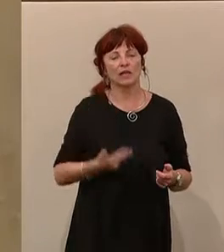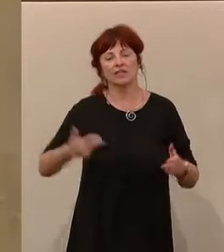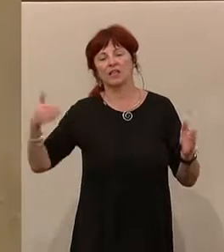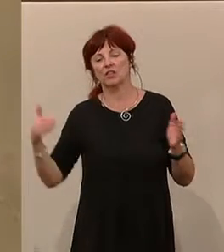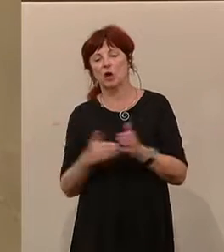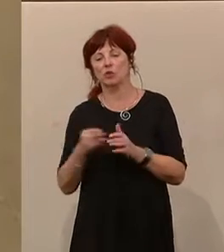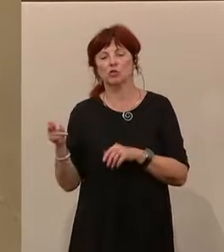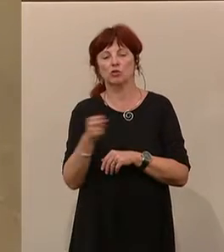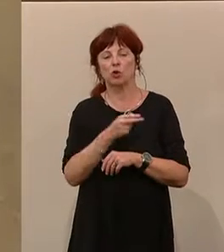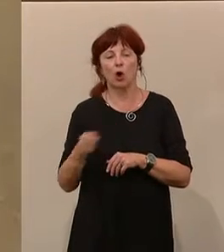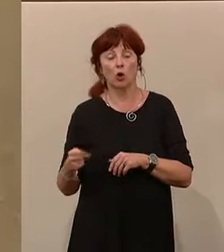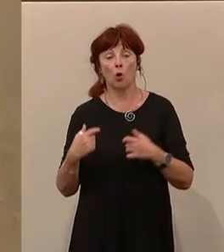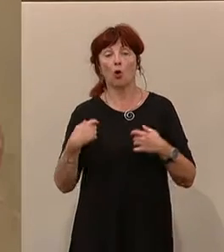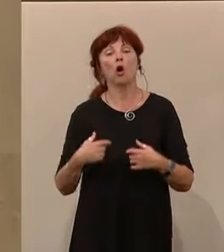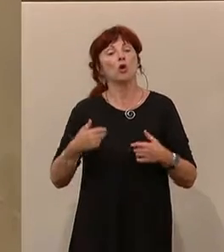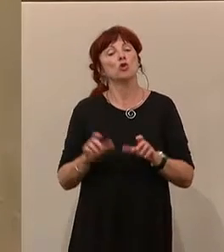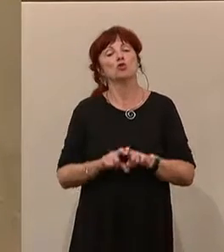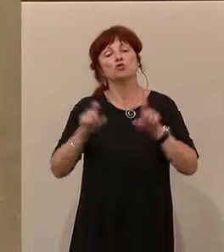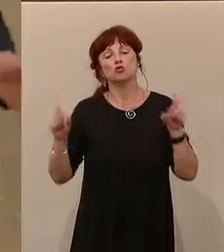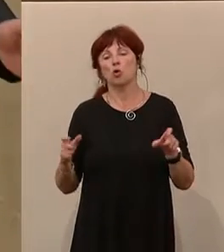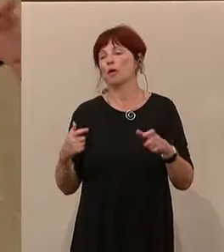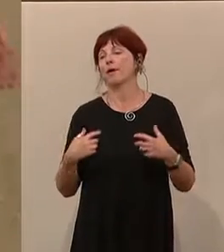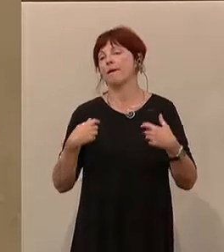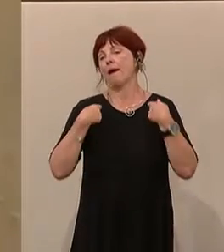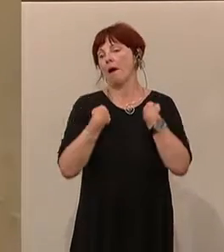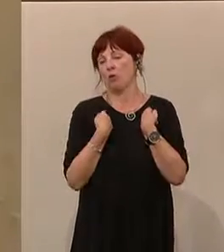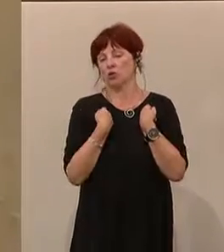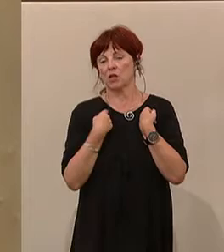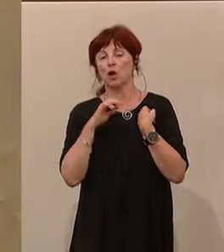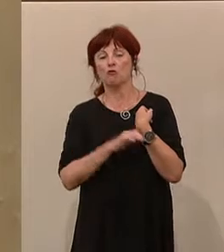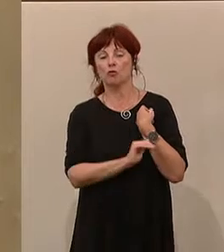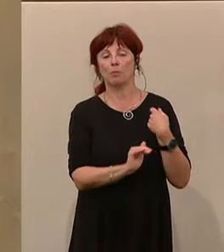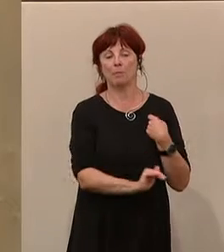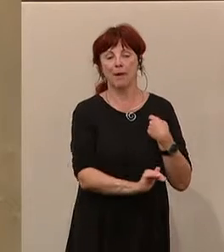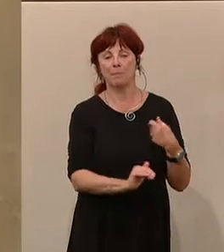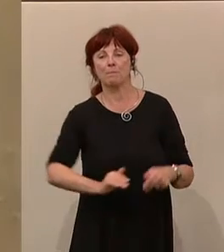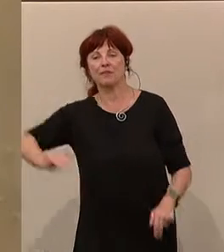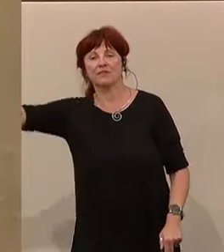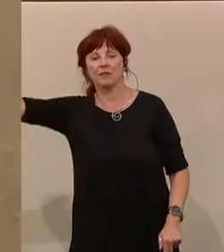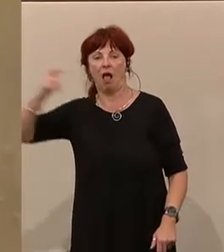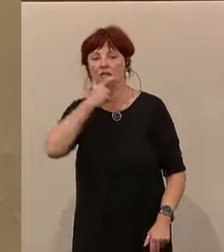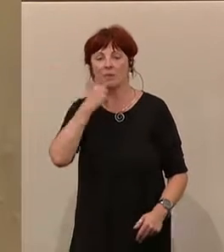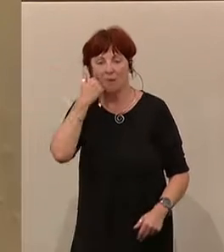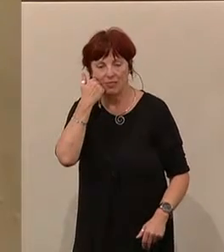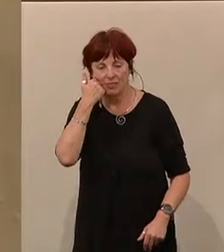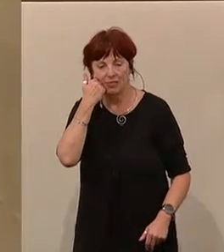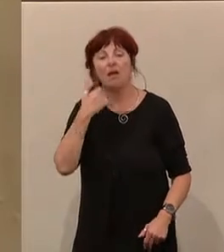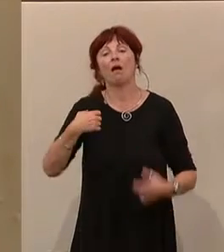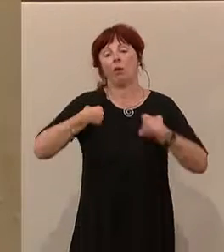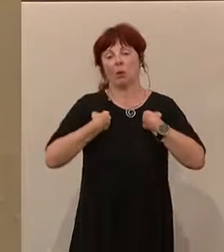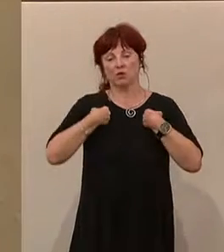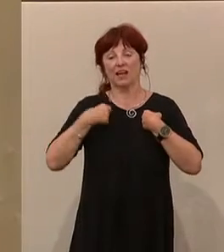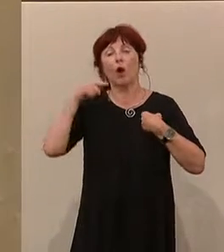vom Kleinkind bis zum Kreis sind einfach zu viel. Und ich bin froh, dass diese Regierung sich aufmacht, diesen Rucksack auch